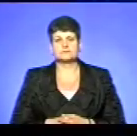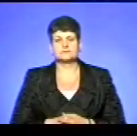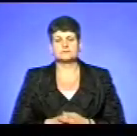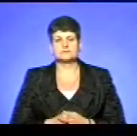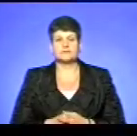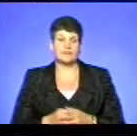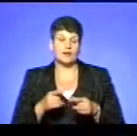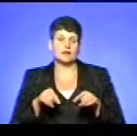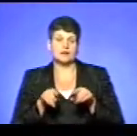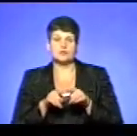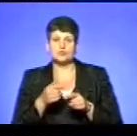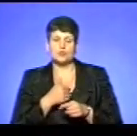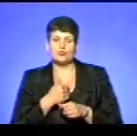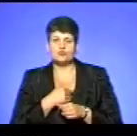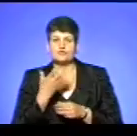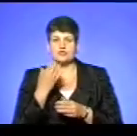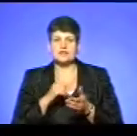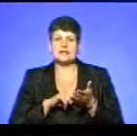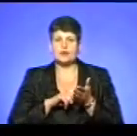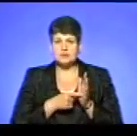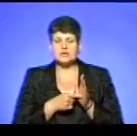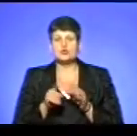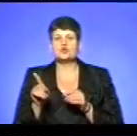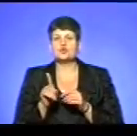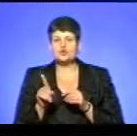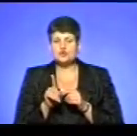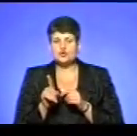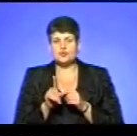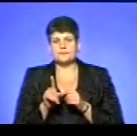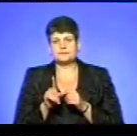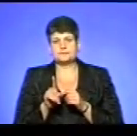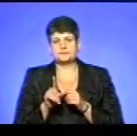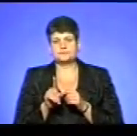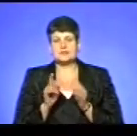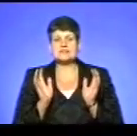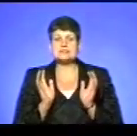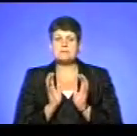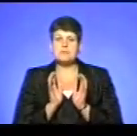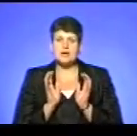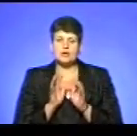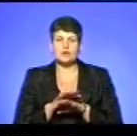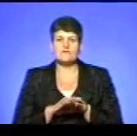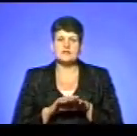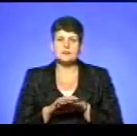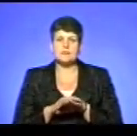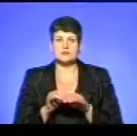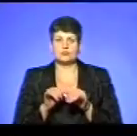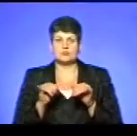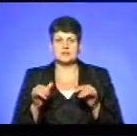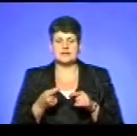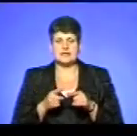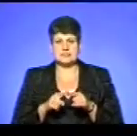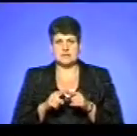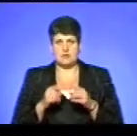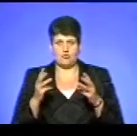І також хочу, щоб ви ще раз наголосили, що все ж таки зберегло від масового поширення цієї